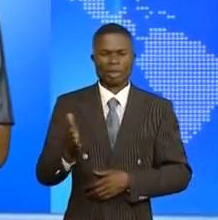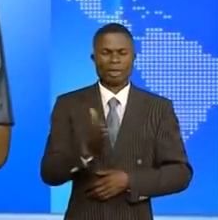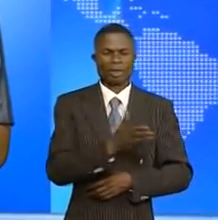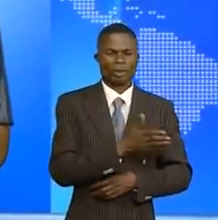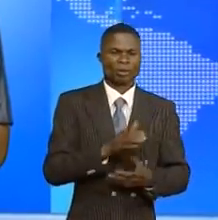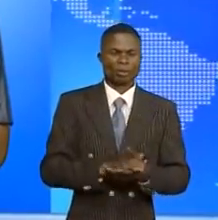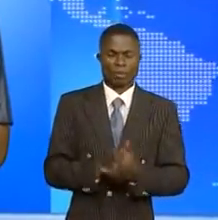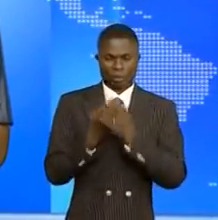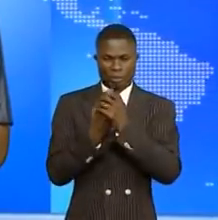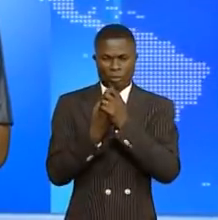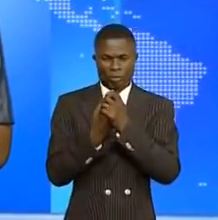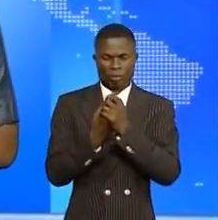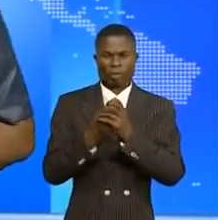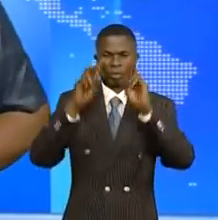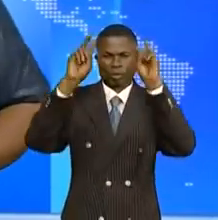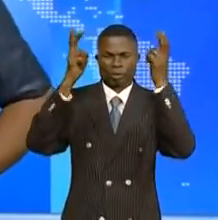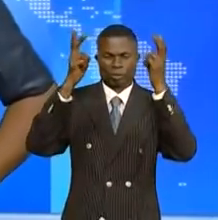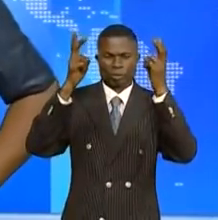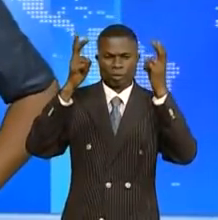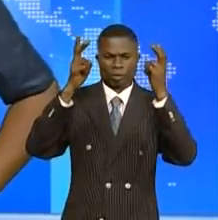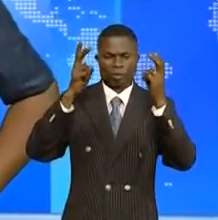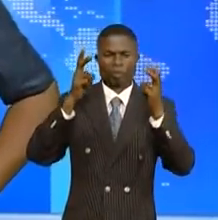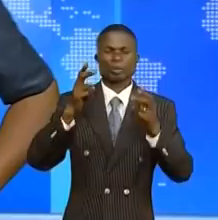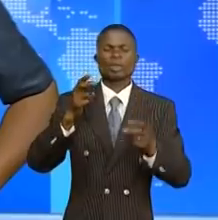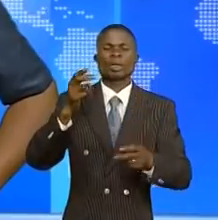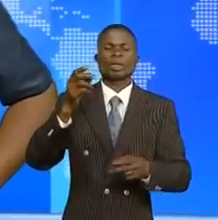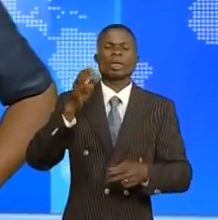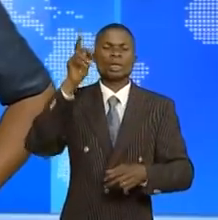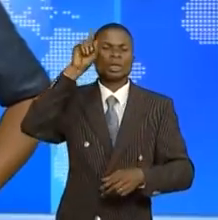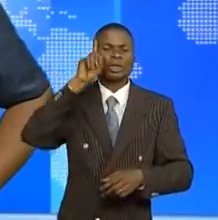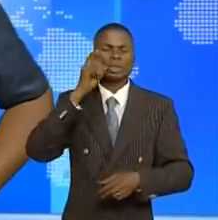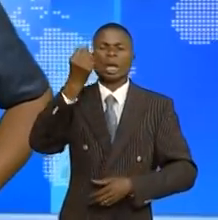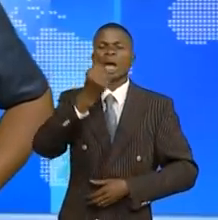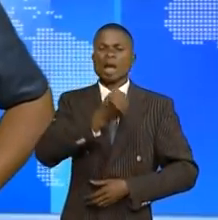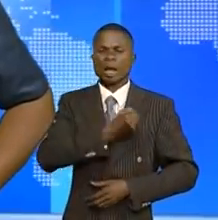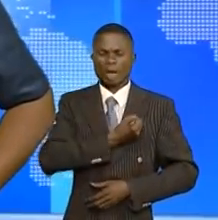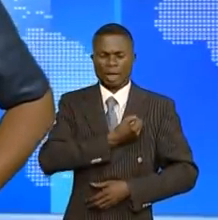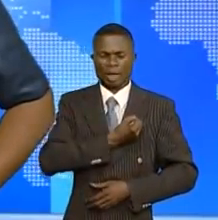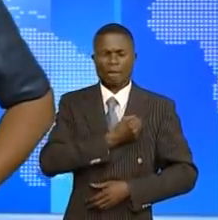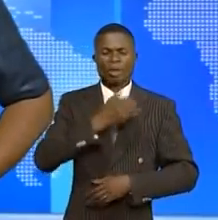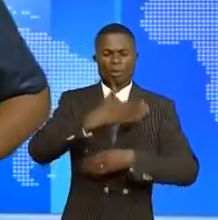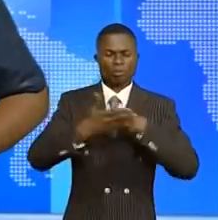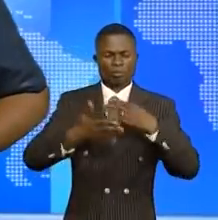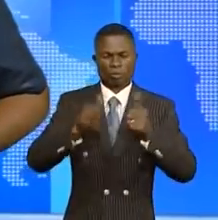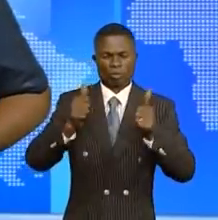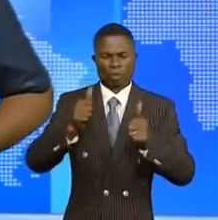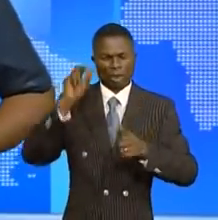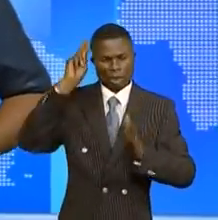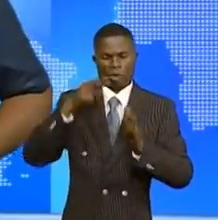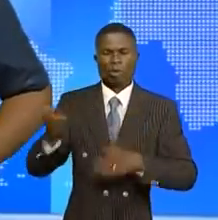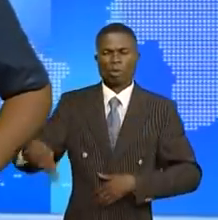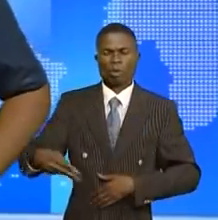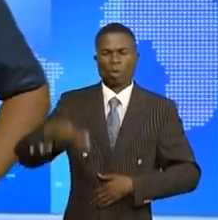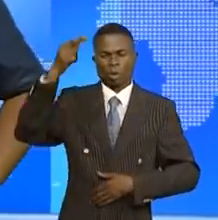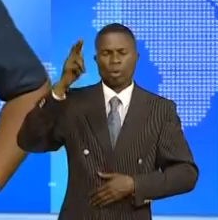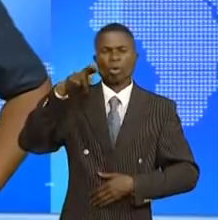D'ici peu, la ville de la bienheureuse annualité sera vêtue de sa plus belle robe. Le gouvernement provincial de